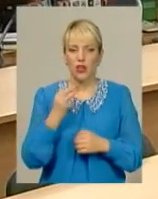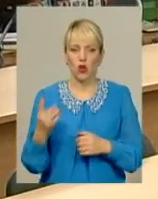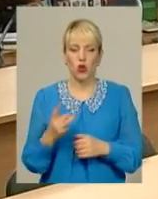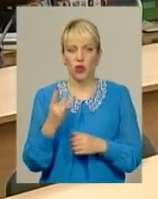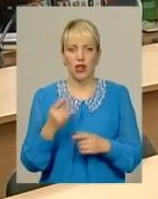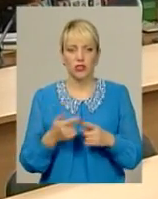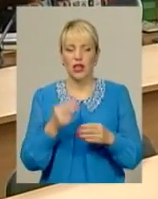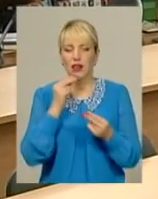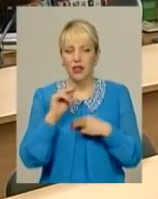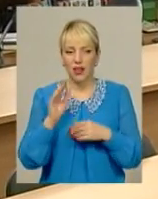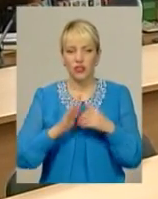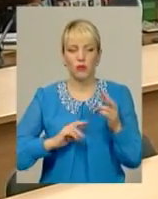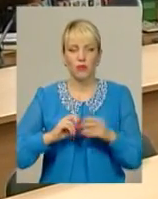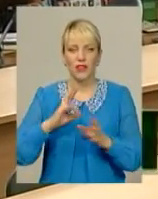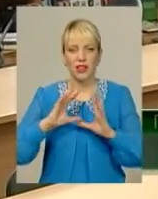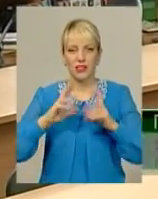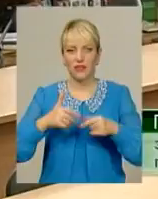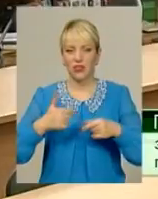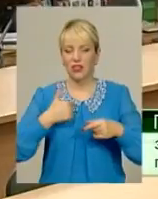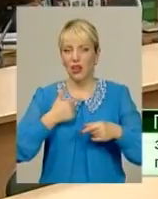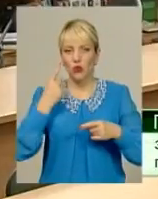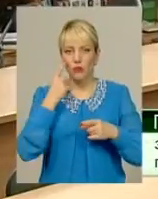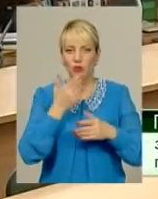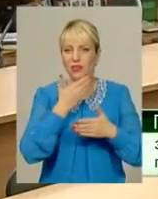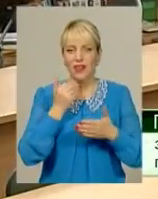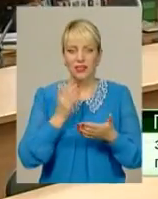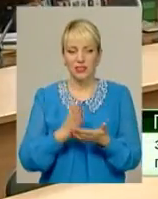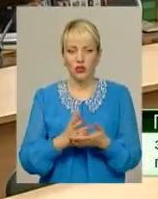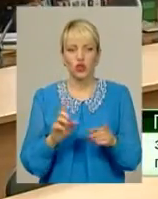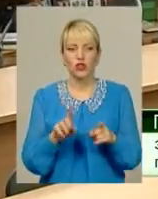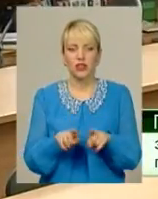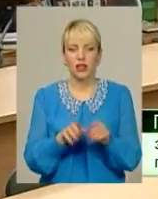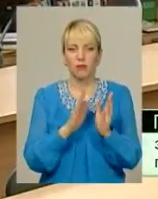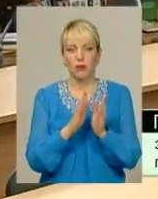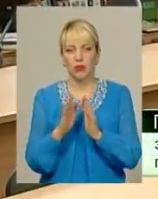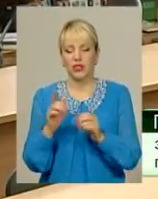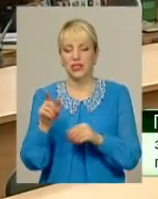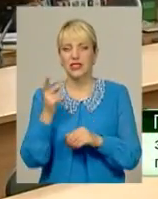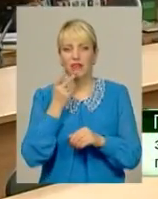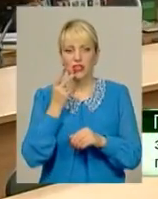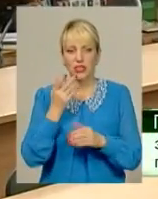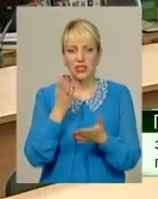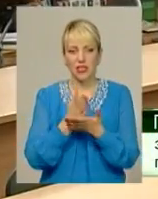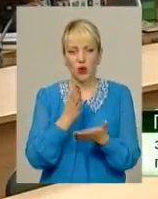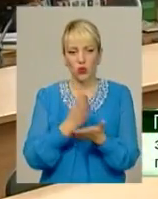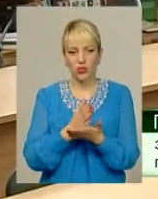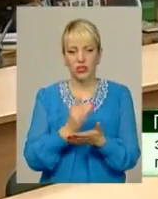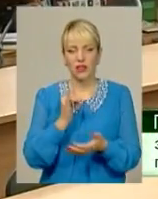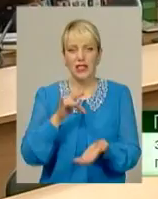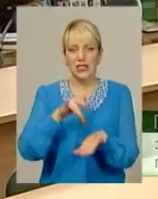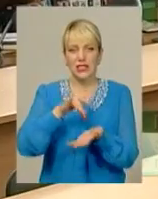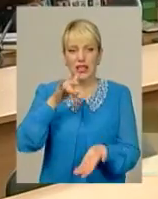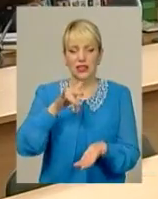Кращої професії на світі, мені здається, не існує. Що таке бібліотека? Ти завжди знаходишся в